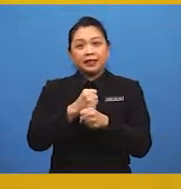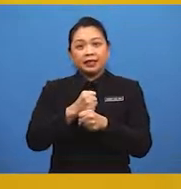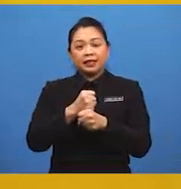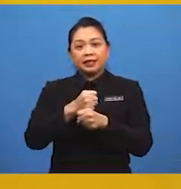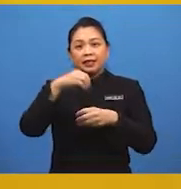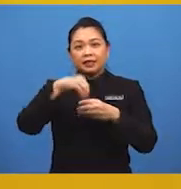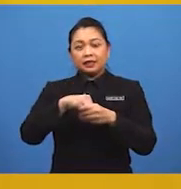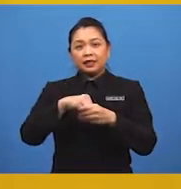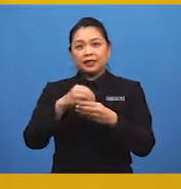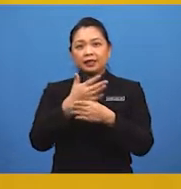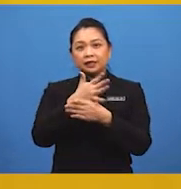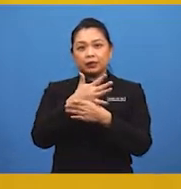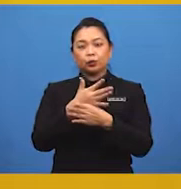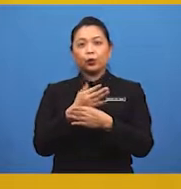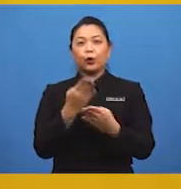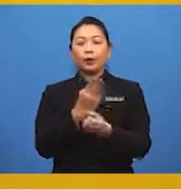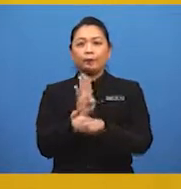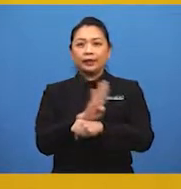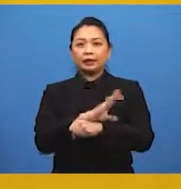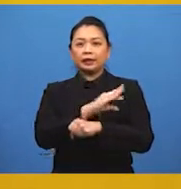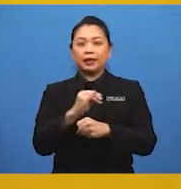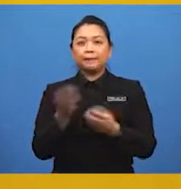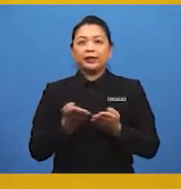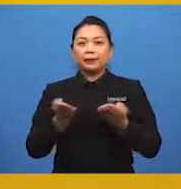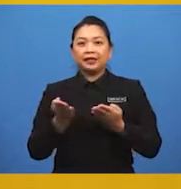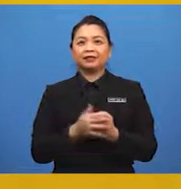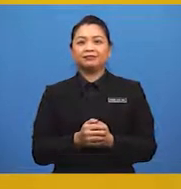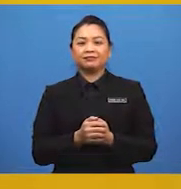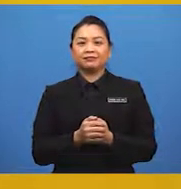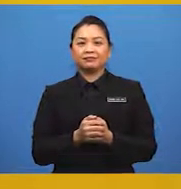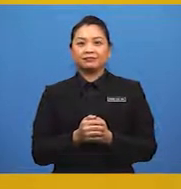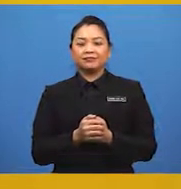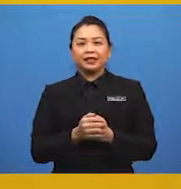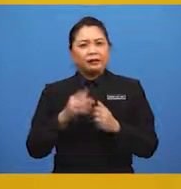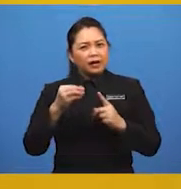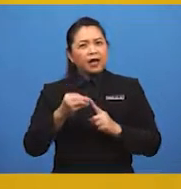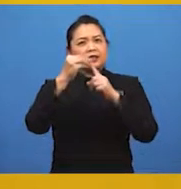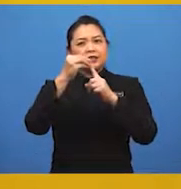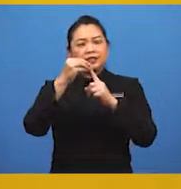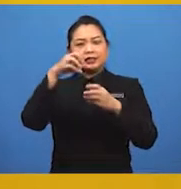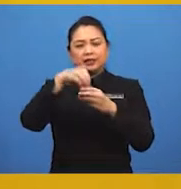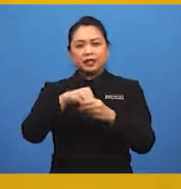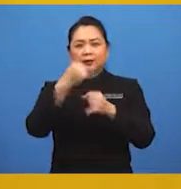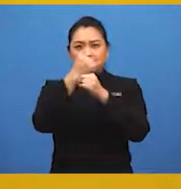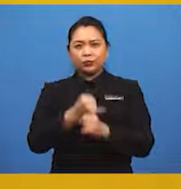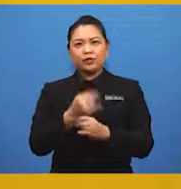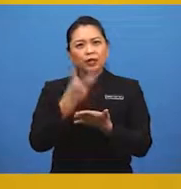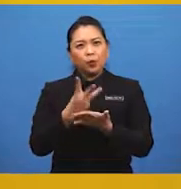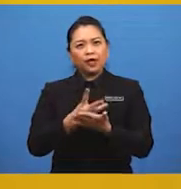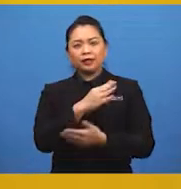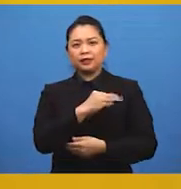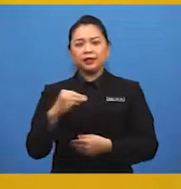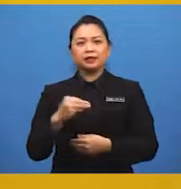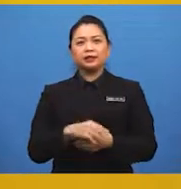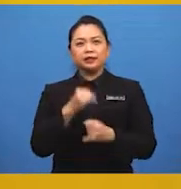di setor peniagaan dan perkhidmatan terutamanya dalam institusi kewangan,